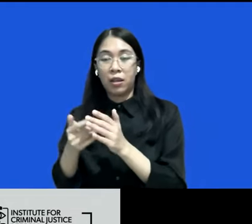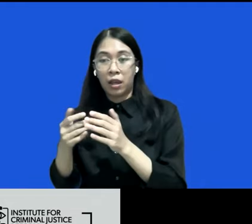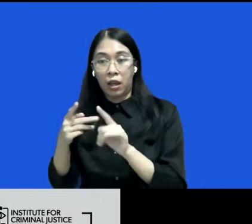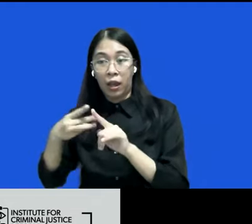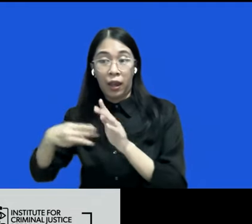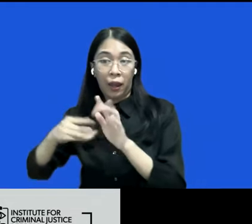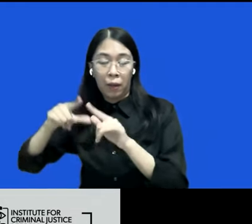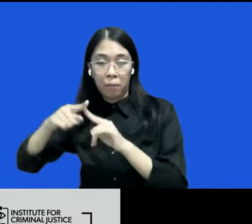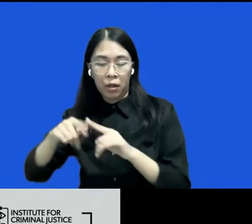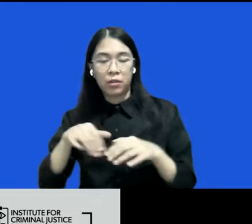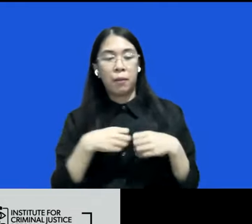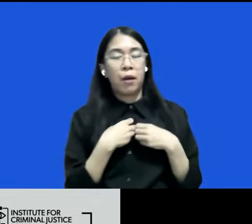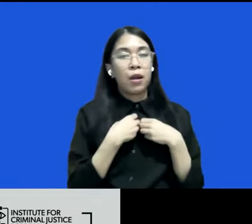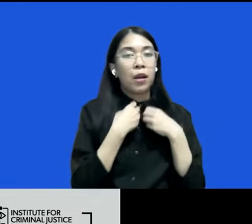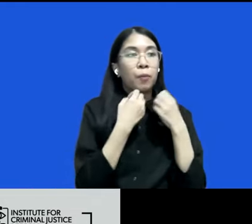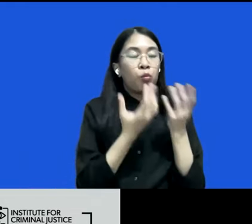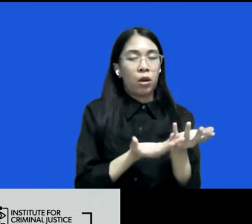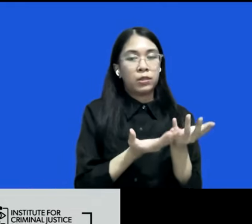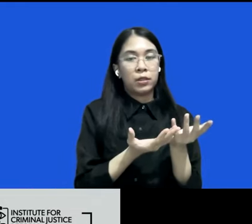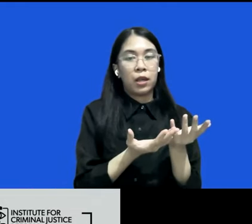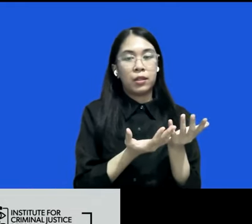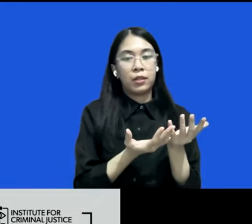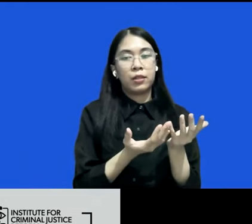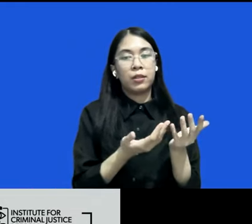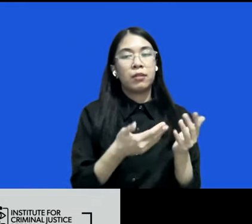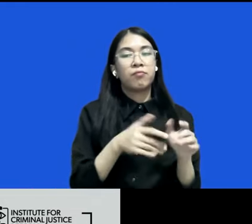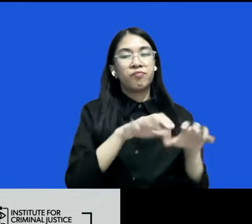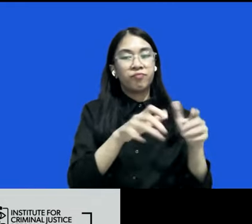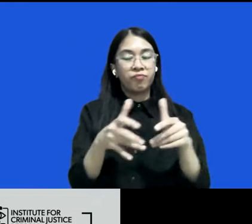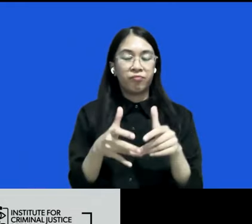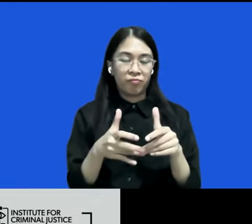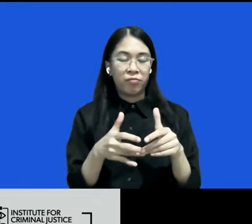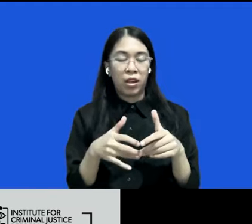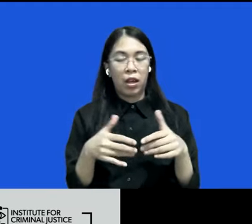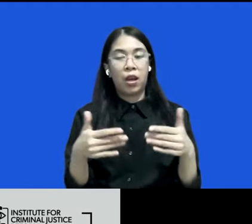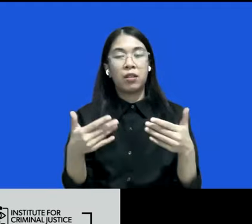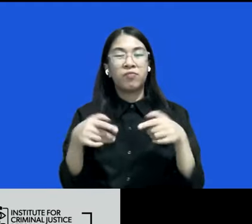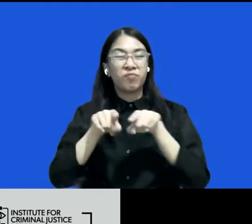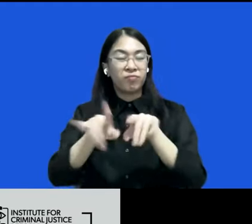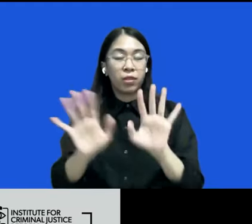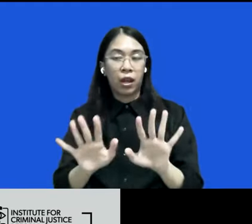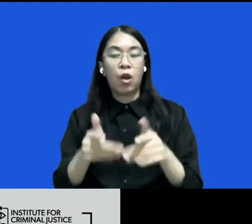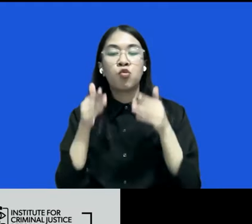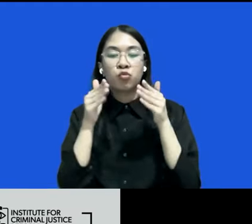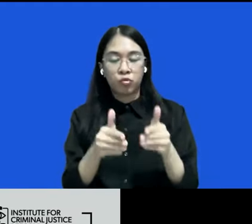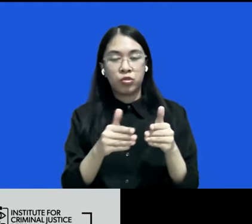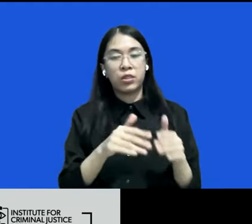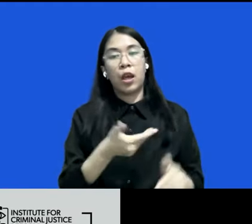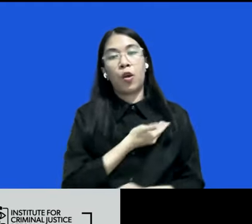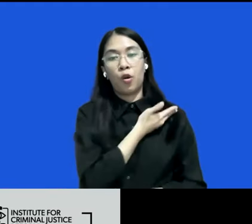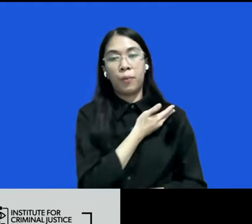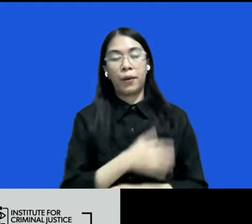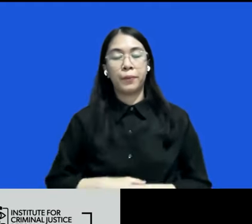satisfaction atau kepuasan dari para pihak yang sendiri dalam hal ini ya pihak yang diutamakan adalah korban nah